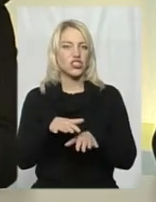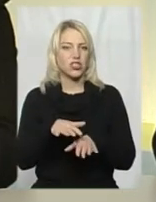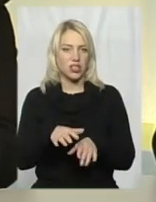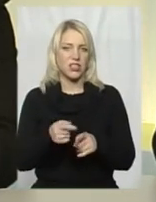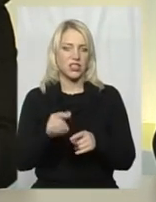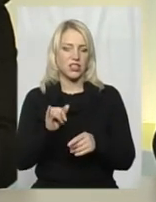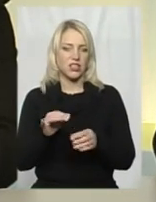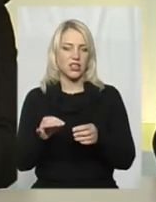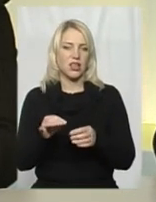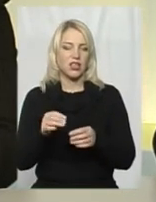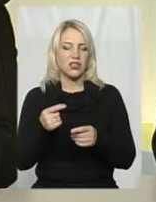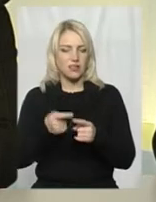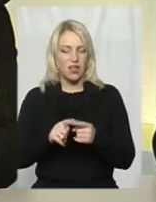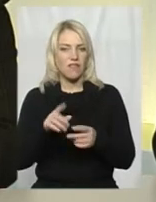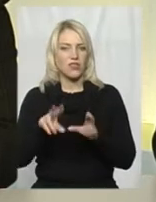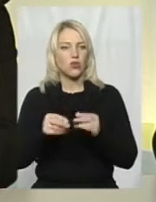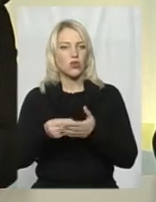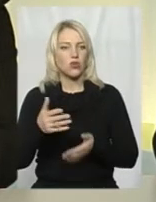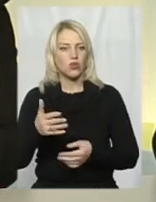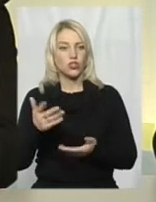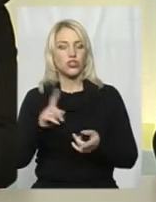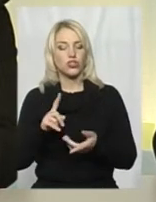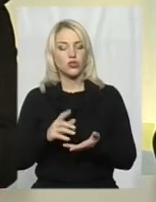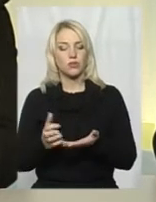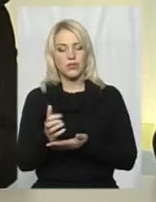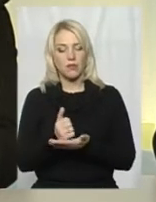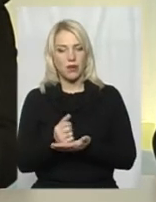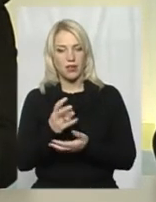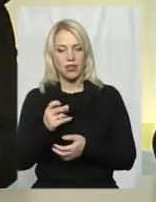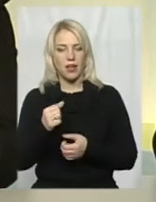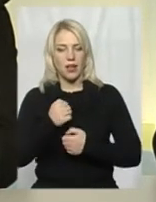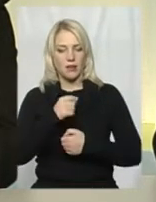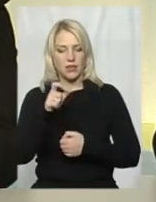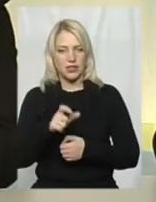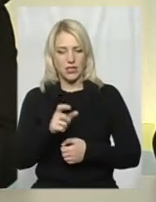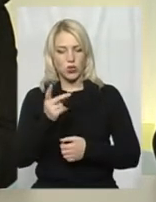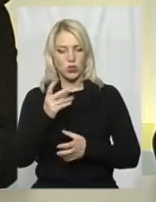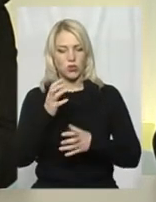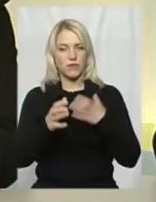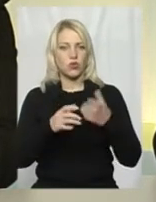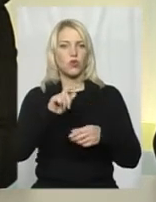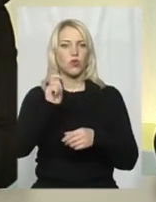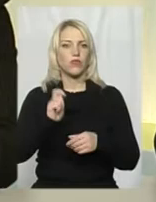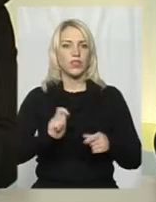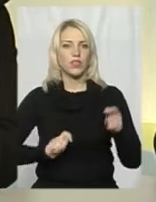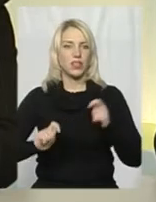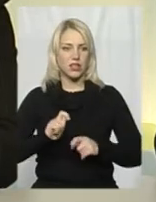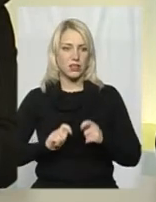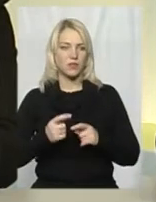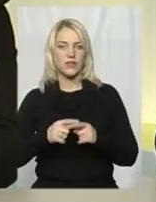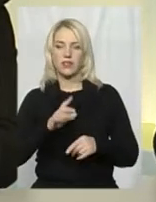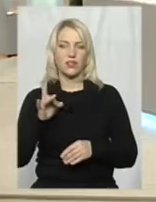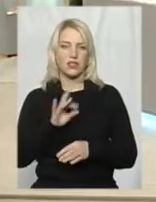Ну, скажімо, щоб зібратися на бійця Другої світової війни, мені, це не зараз,